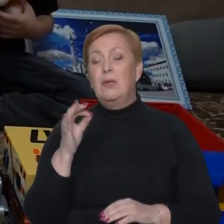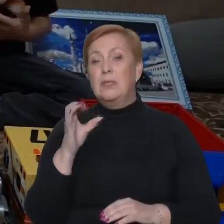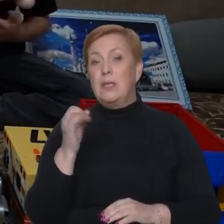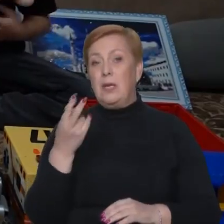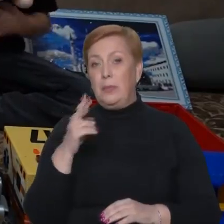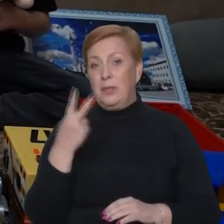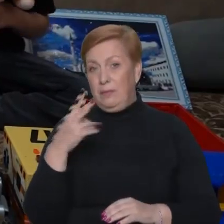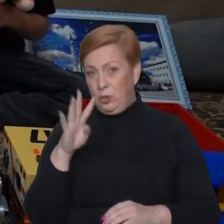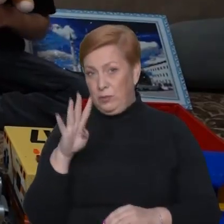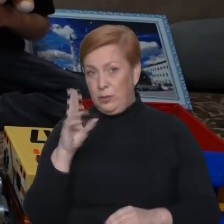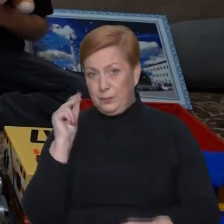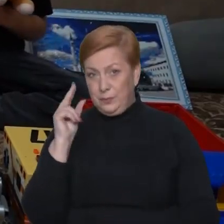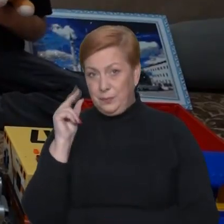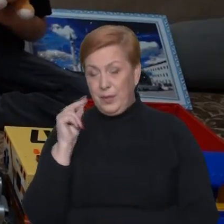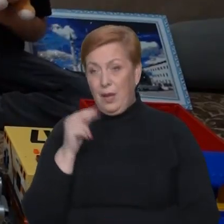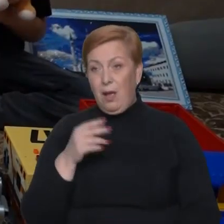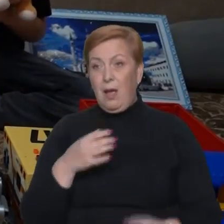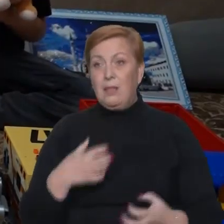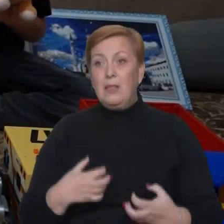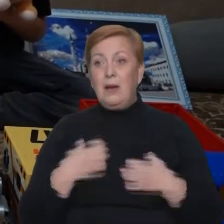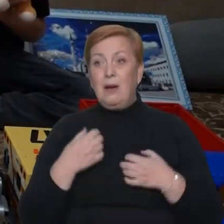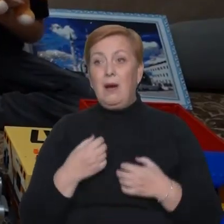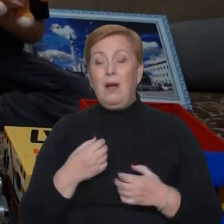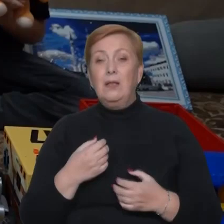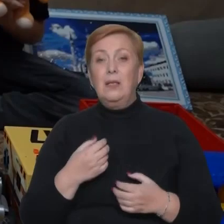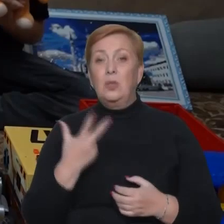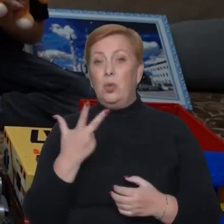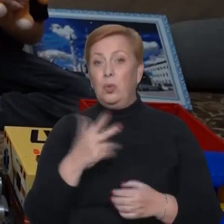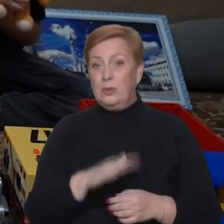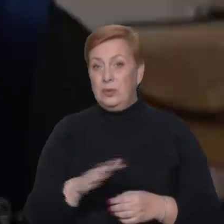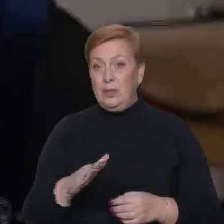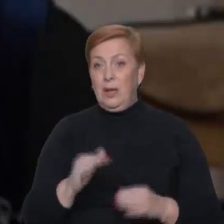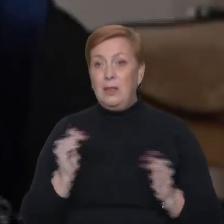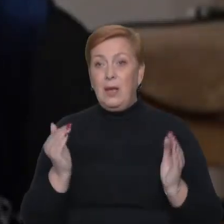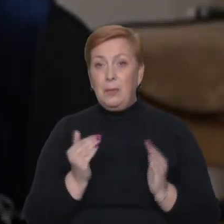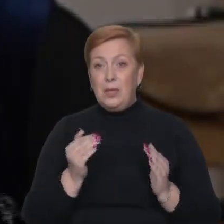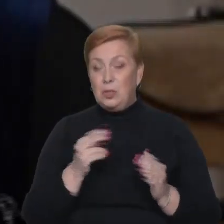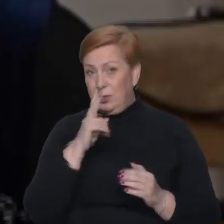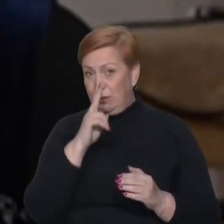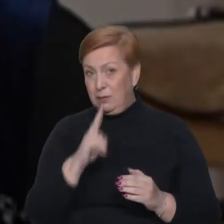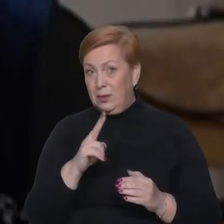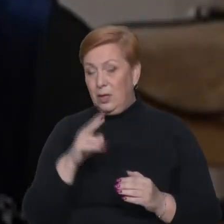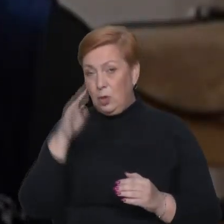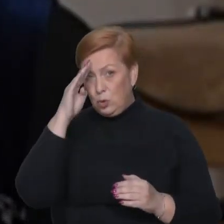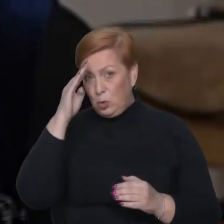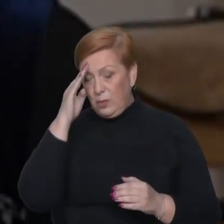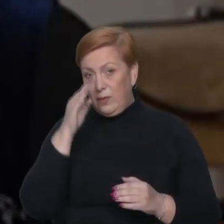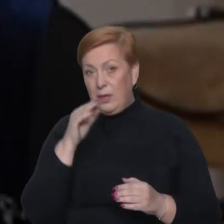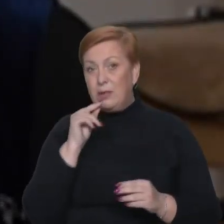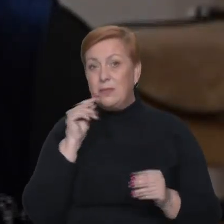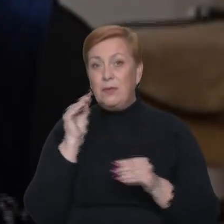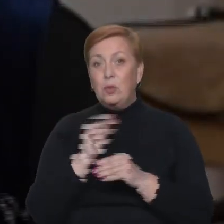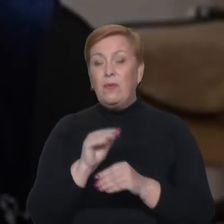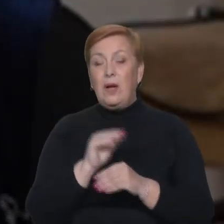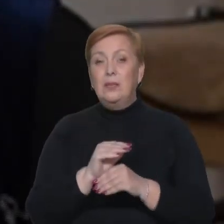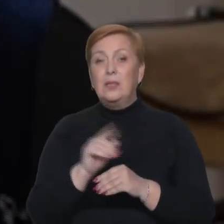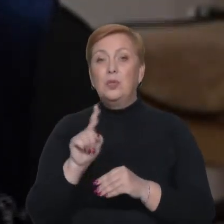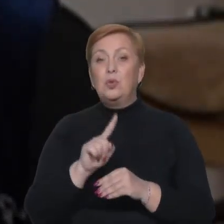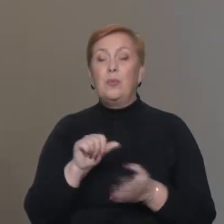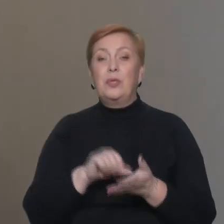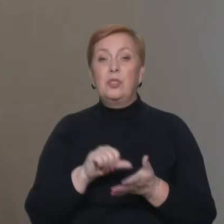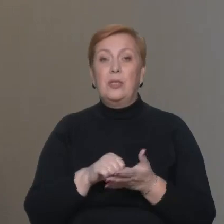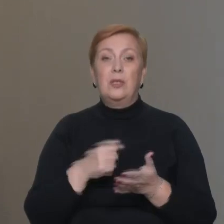озброєних, налякали чотирьох малих дітей, найменшому з яких було два місяці. Чоловіка звинуватили у причетності до терористичної